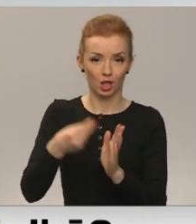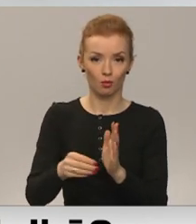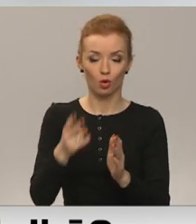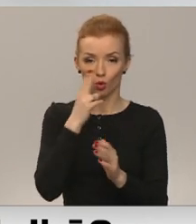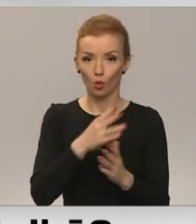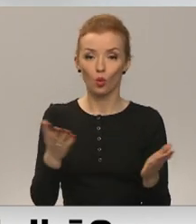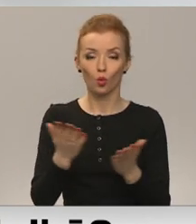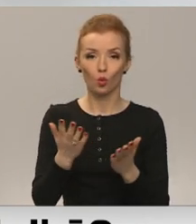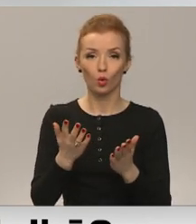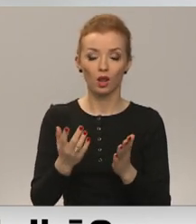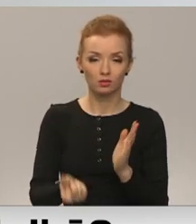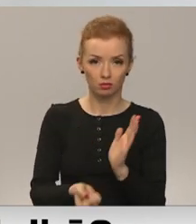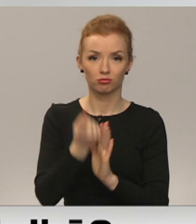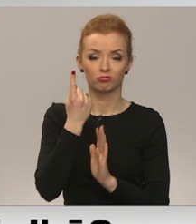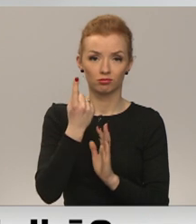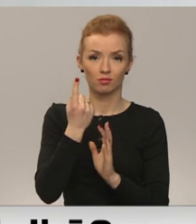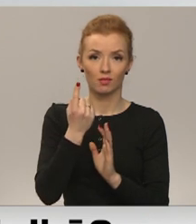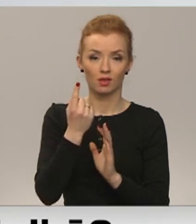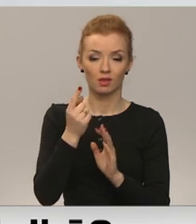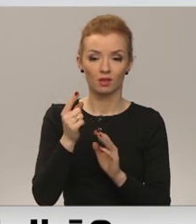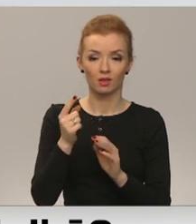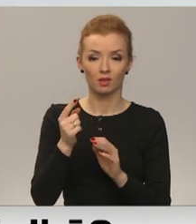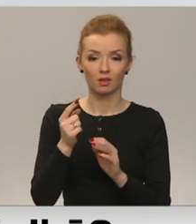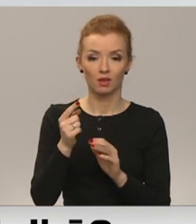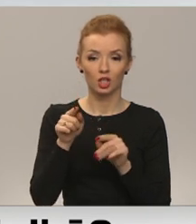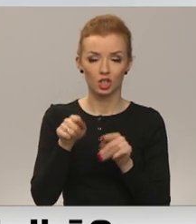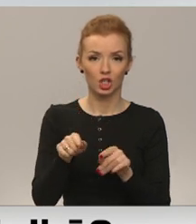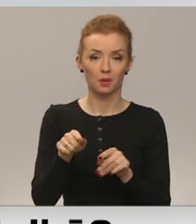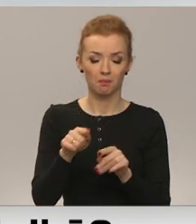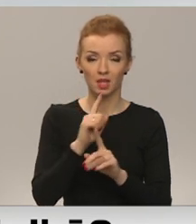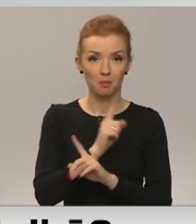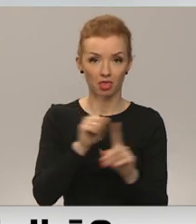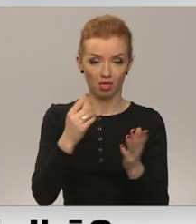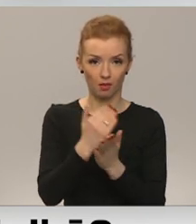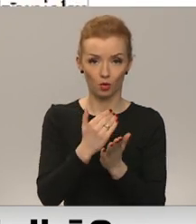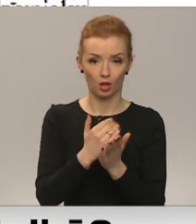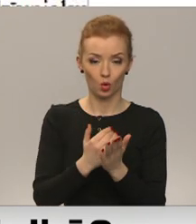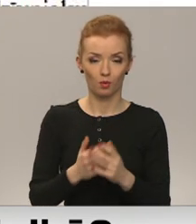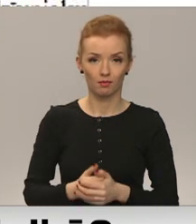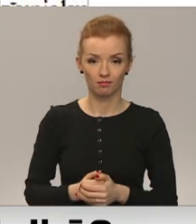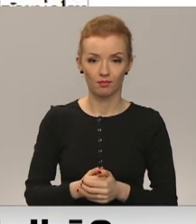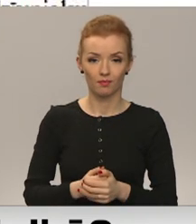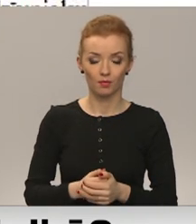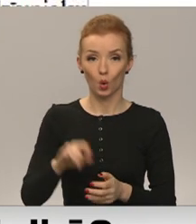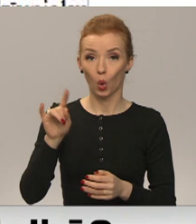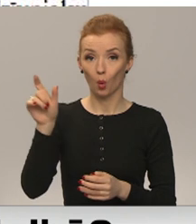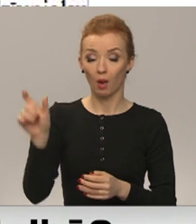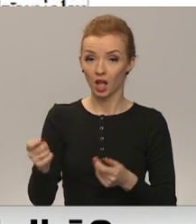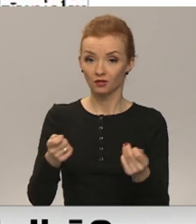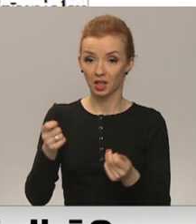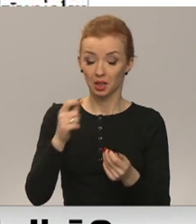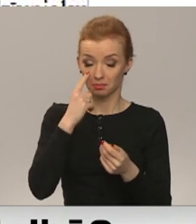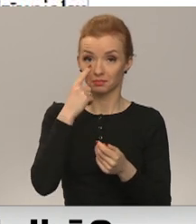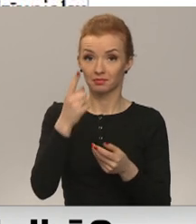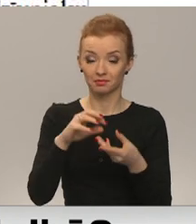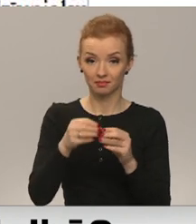kuriem es tad kā aizdaug šiem pārnotām prasībām. Ulubeles vadītāji arī pamanījusi,